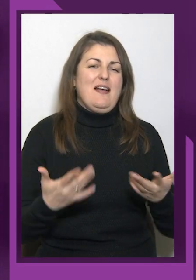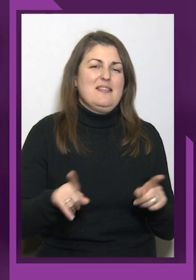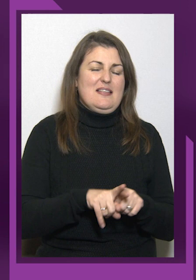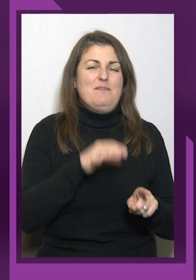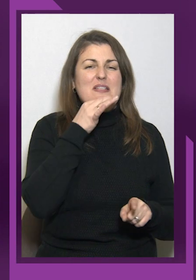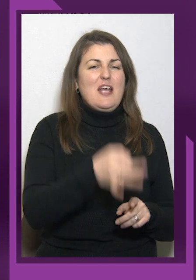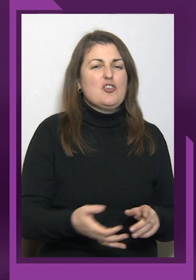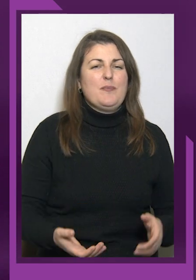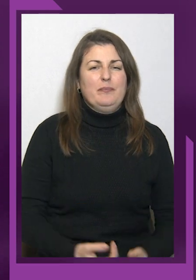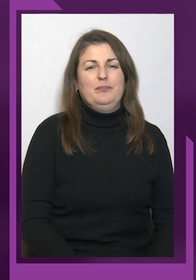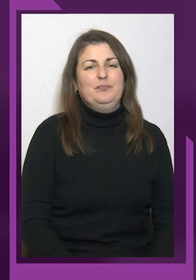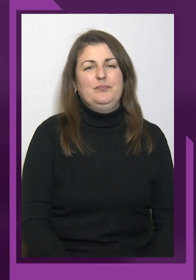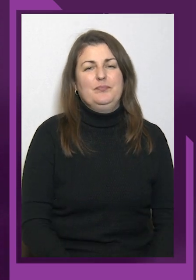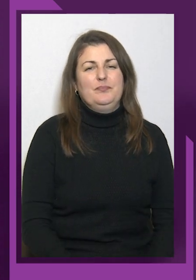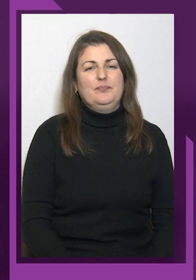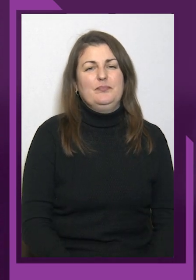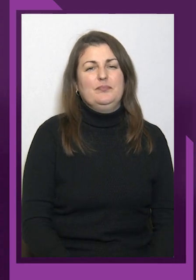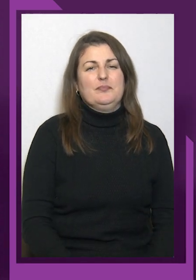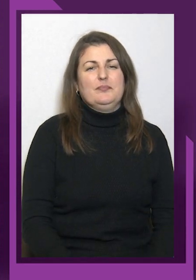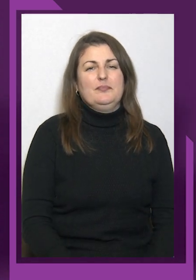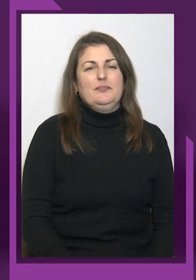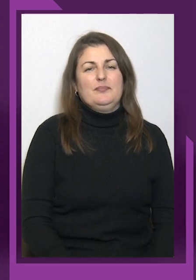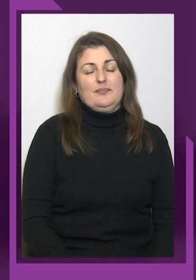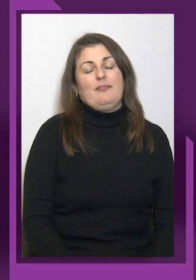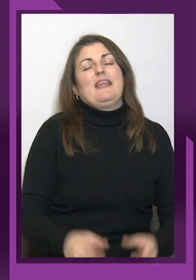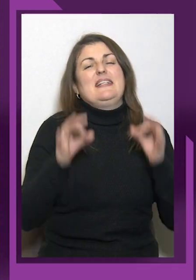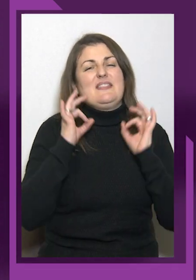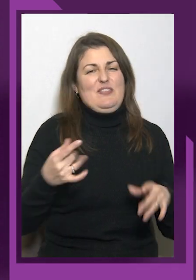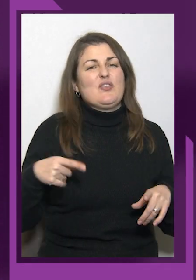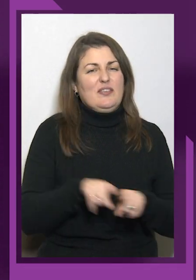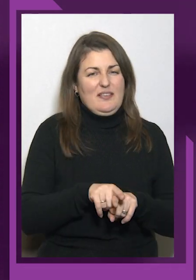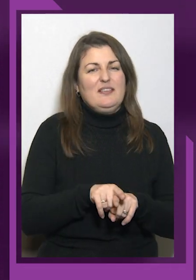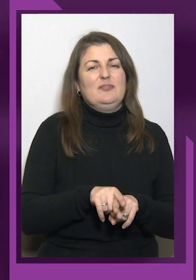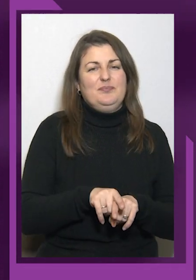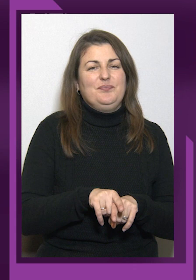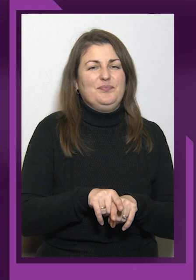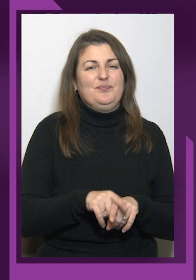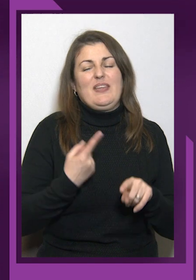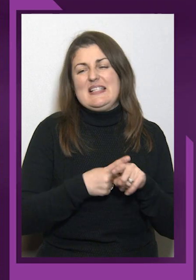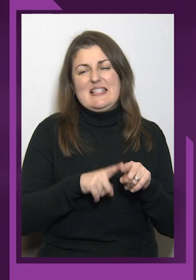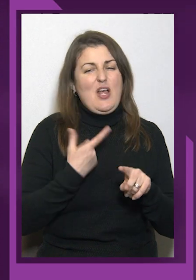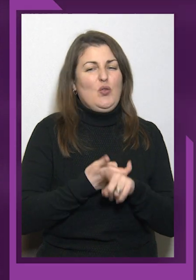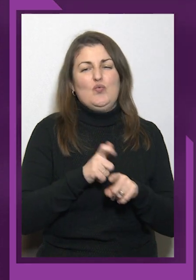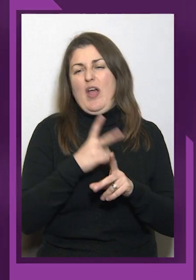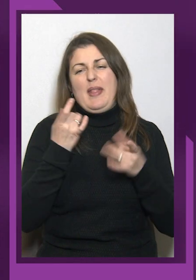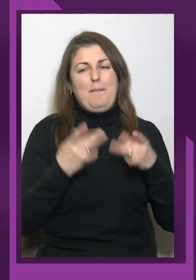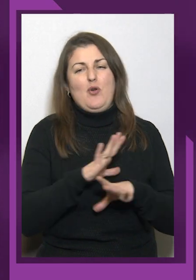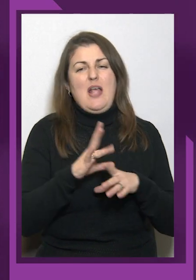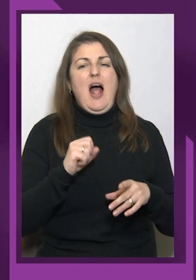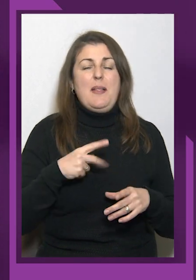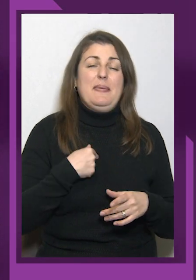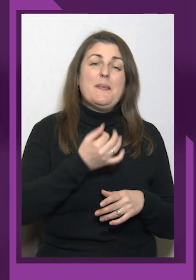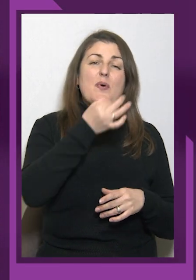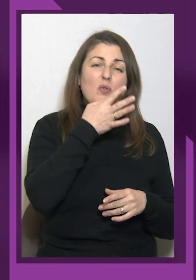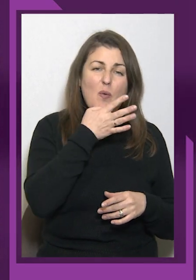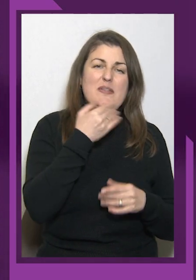Звісно так, це, це дуже непросто, але мені подобається ваш настрій, дуже приємно бачити вашу